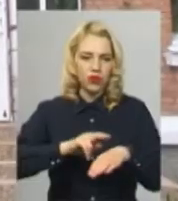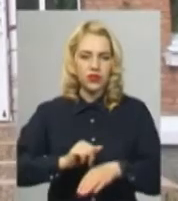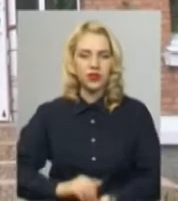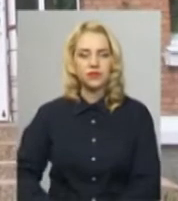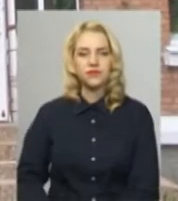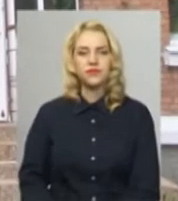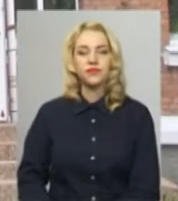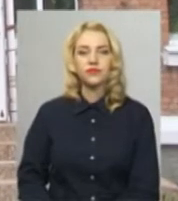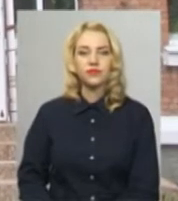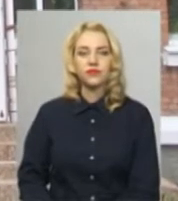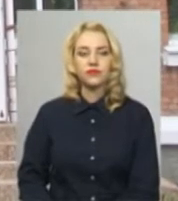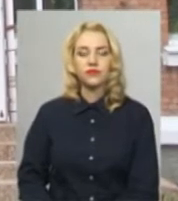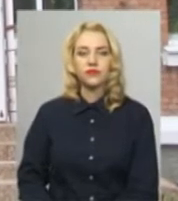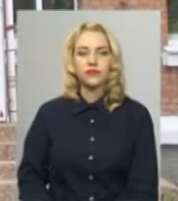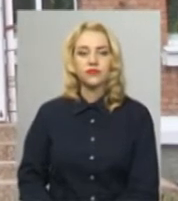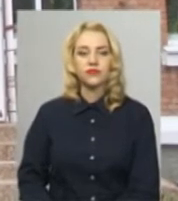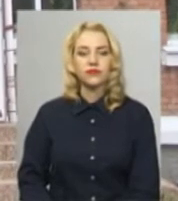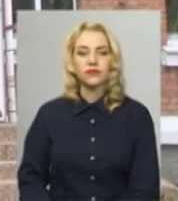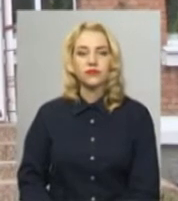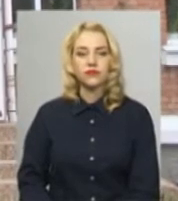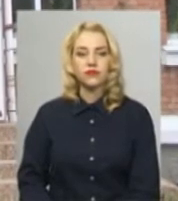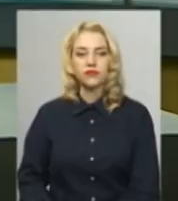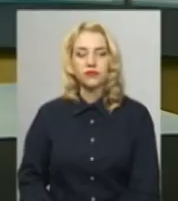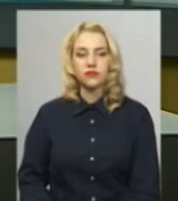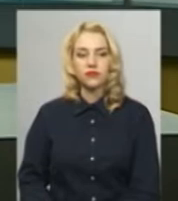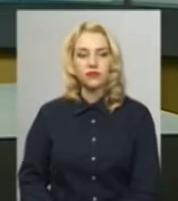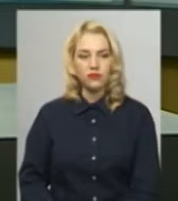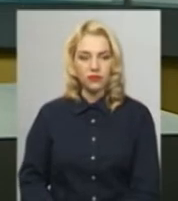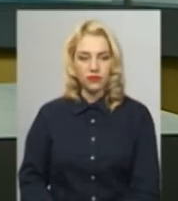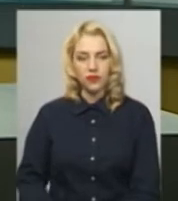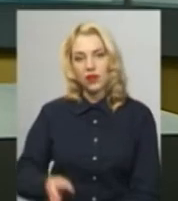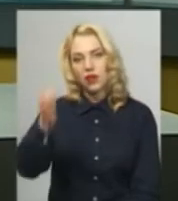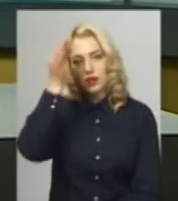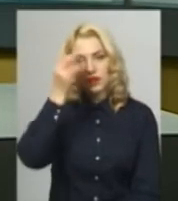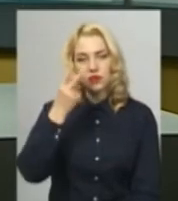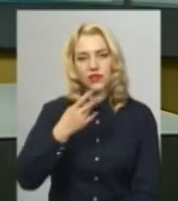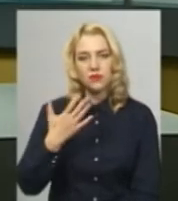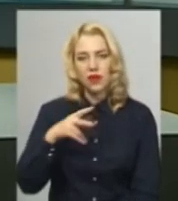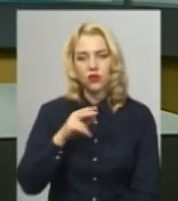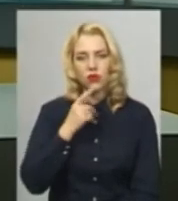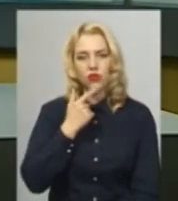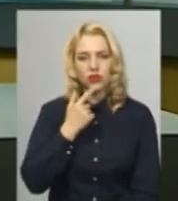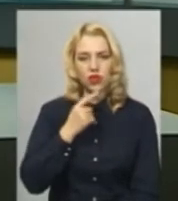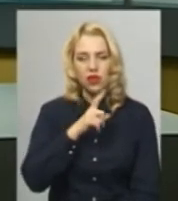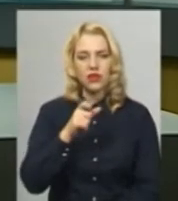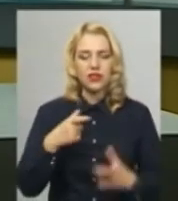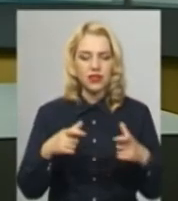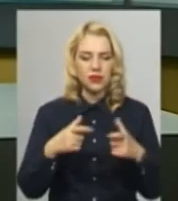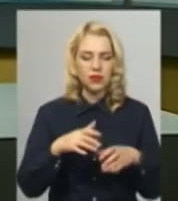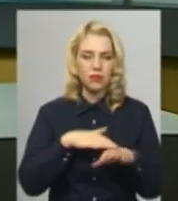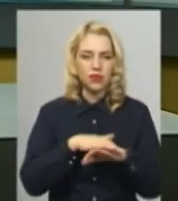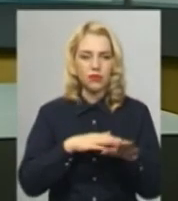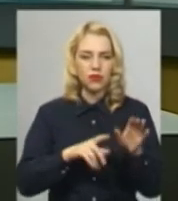Шевчук, Віктор Кривий. Новини на Суспільному. Хмельницький. Нагадаю, 25 червня з іспиту з математики